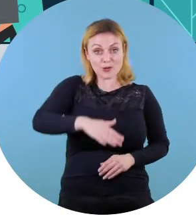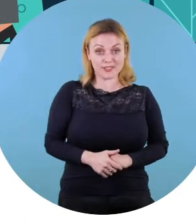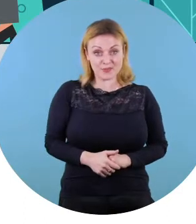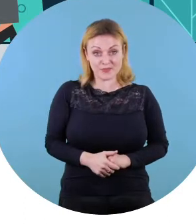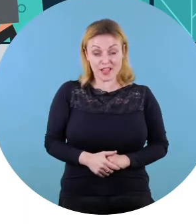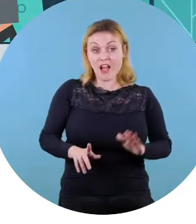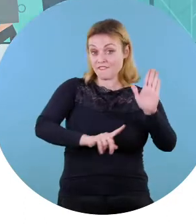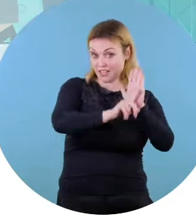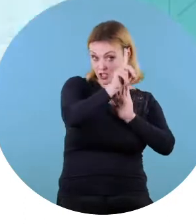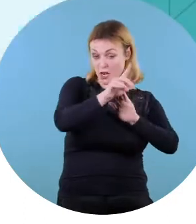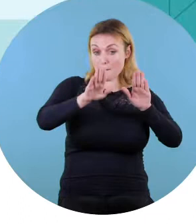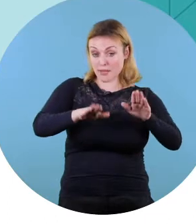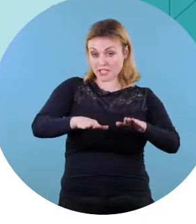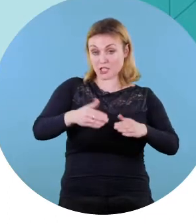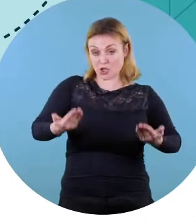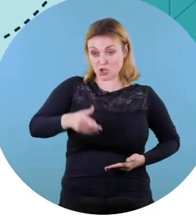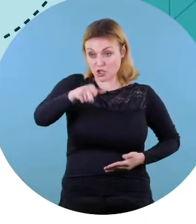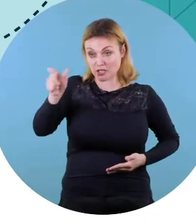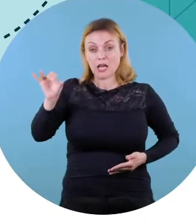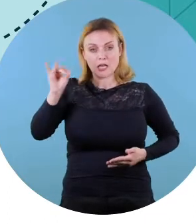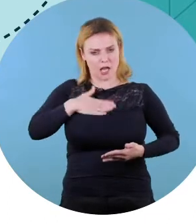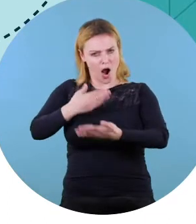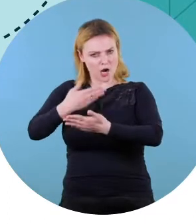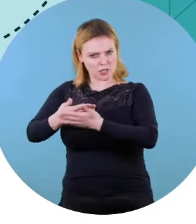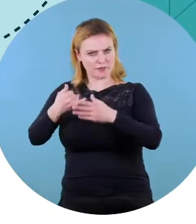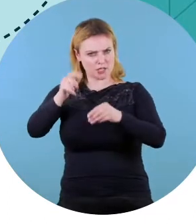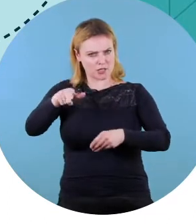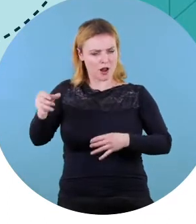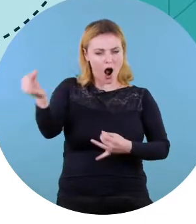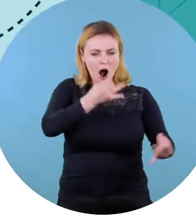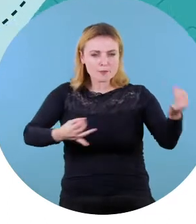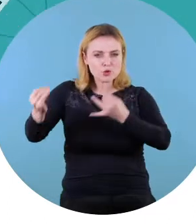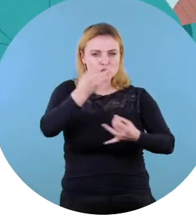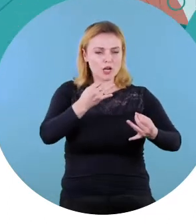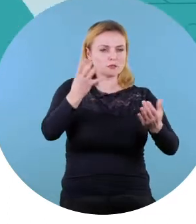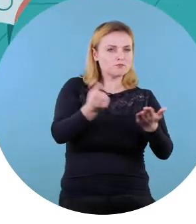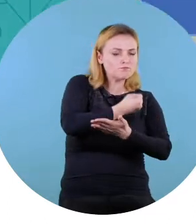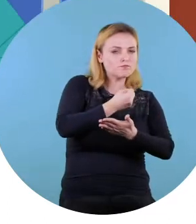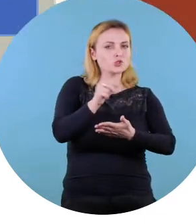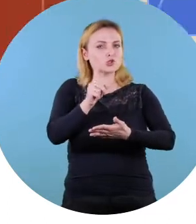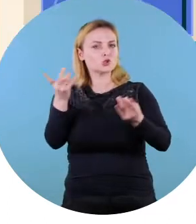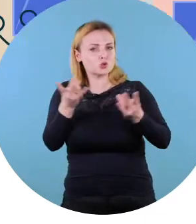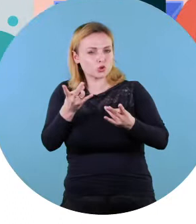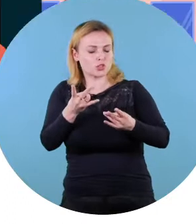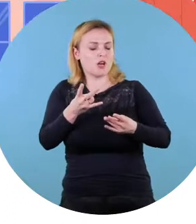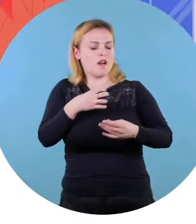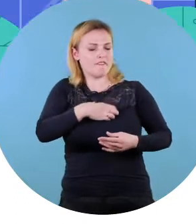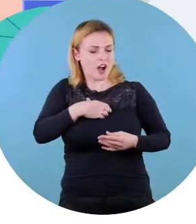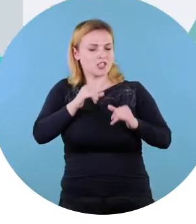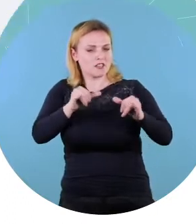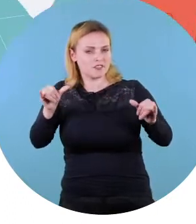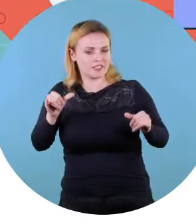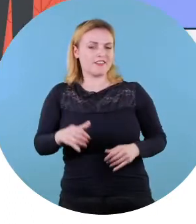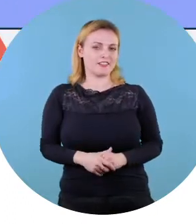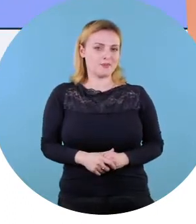населенном пункте? Вначале местные жители, а также активные земляки обсуждают и определяют приоритеты развития